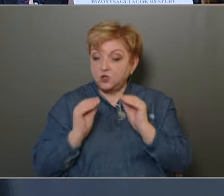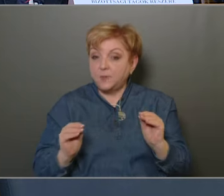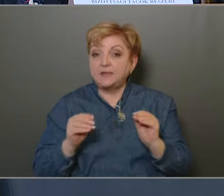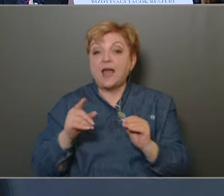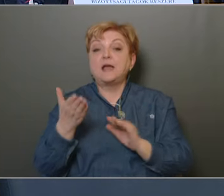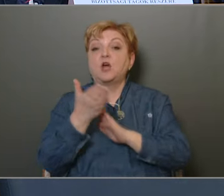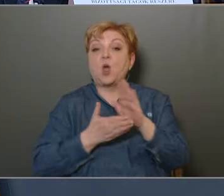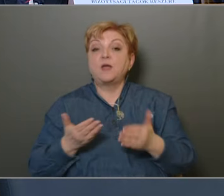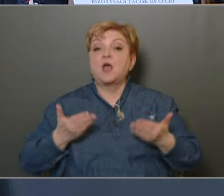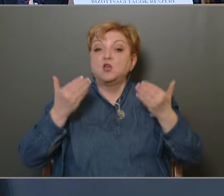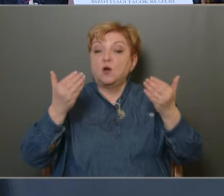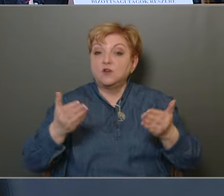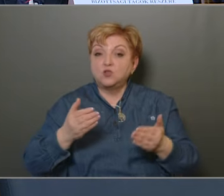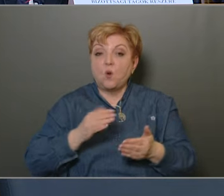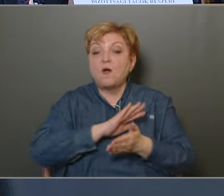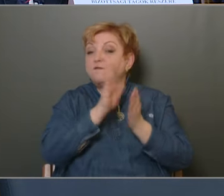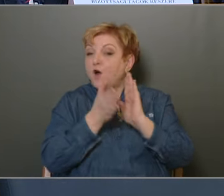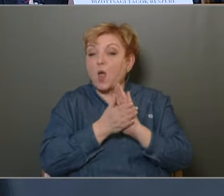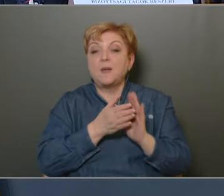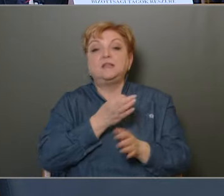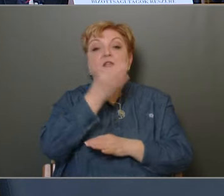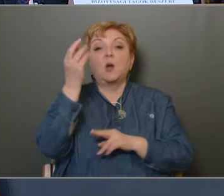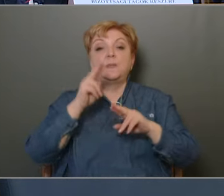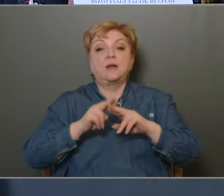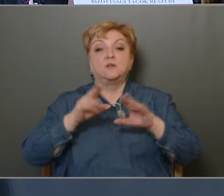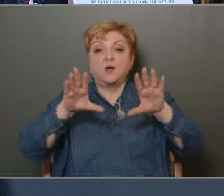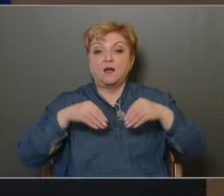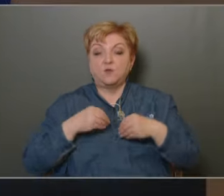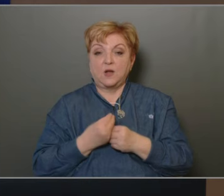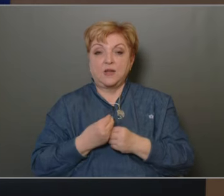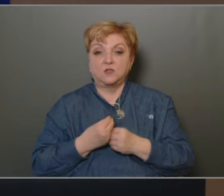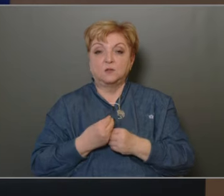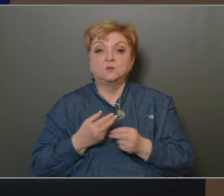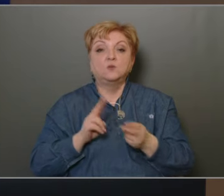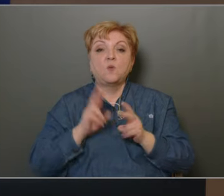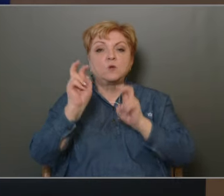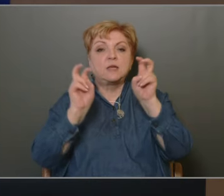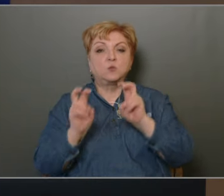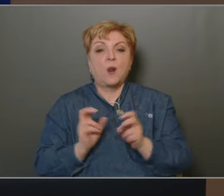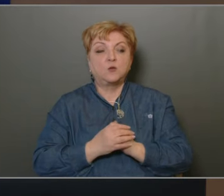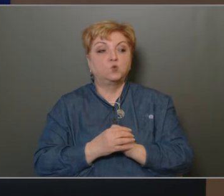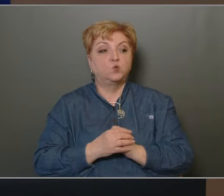Ezek alapján is javaslom valamennyi napi rendi pont elfogadását. Köszönöm. További ozzászólás vané.